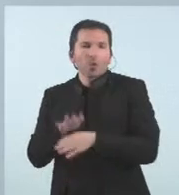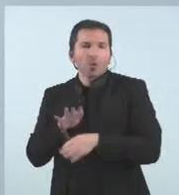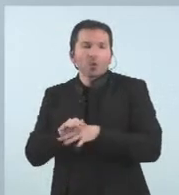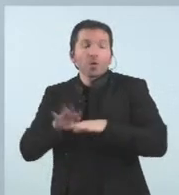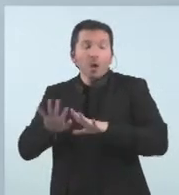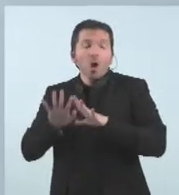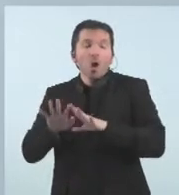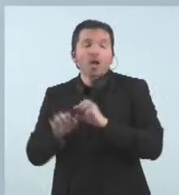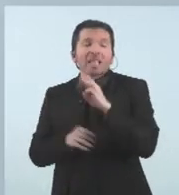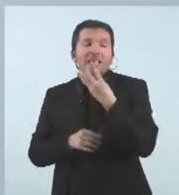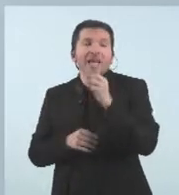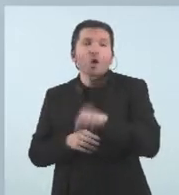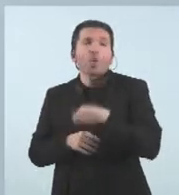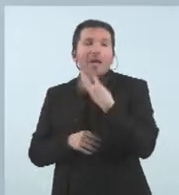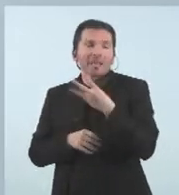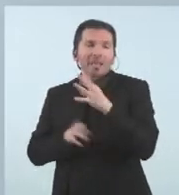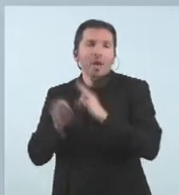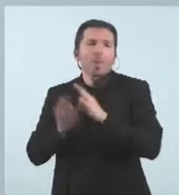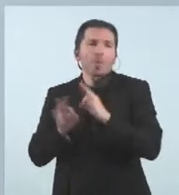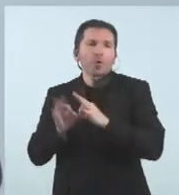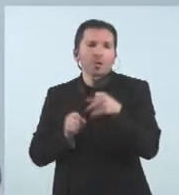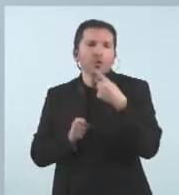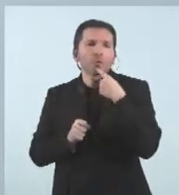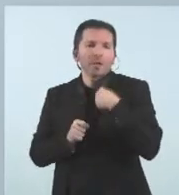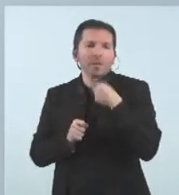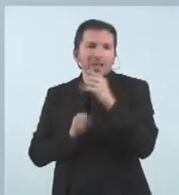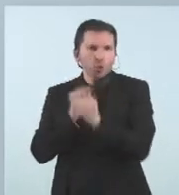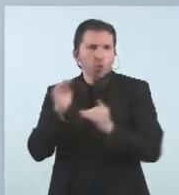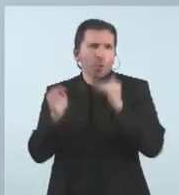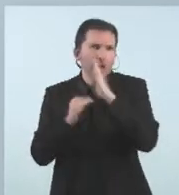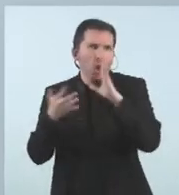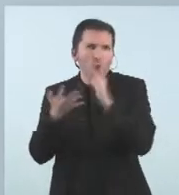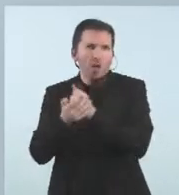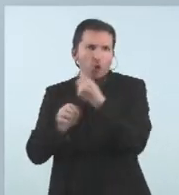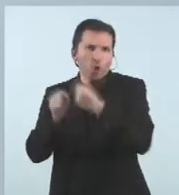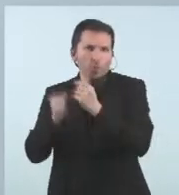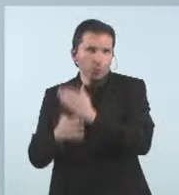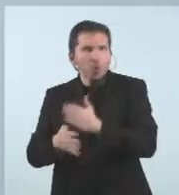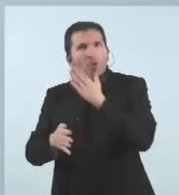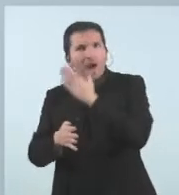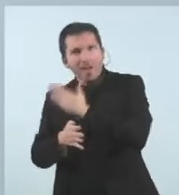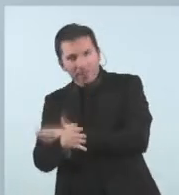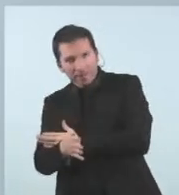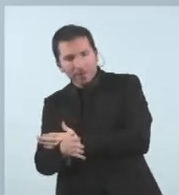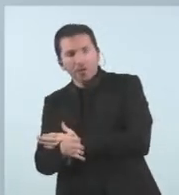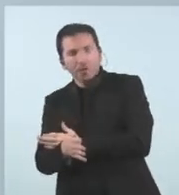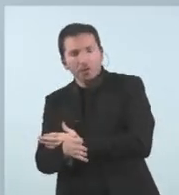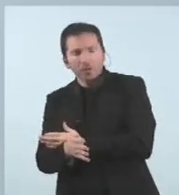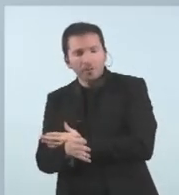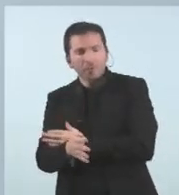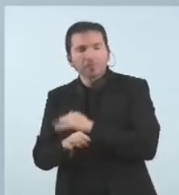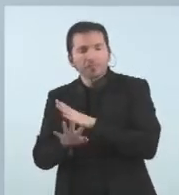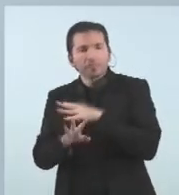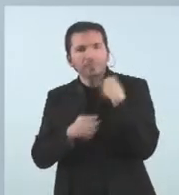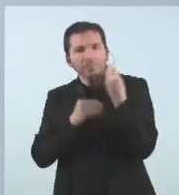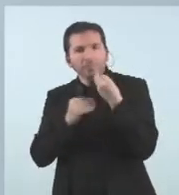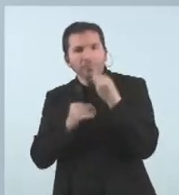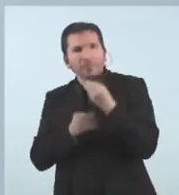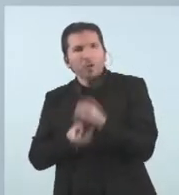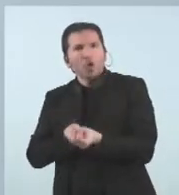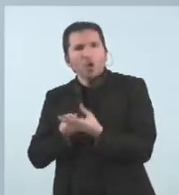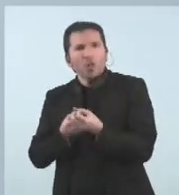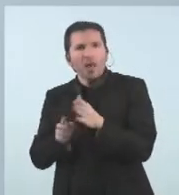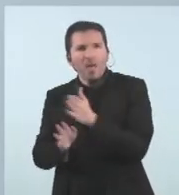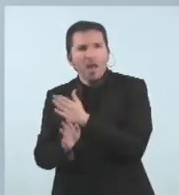,3%, com deia vostè, té tota la raó, és superior a les previsions que teníem inicialment, al principi d'estiu ens bellugàvem amb dades al